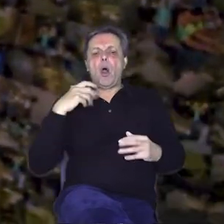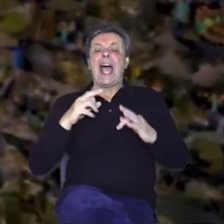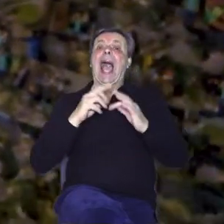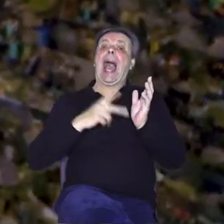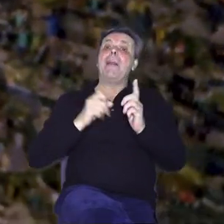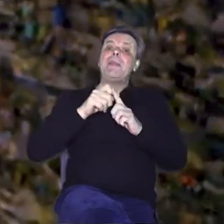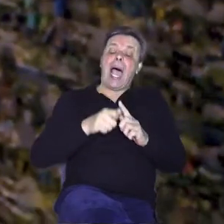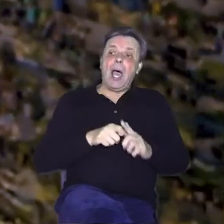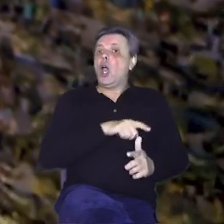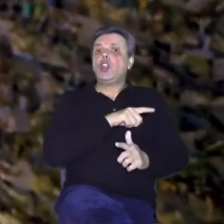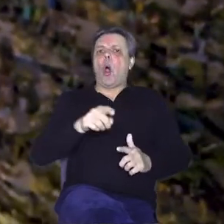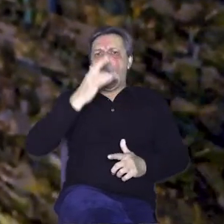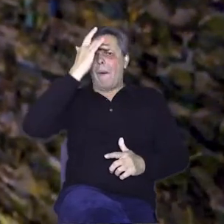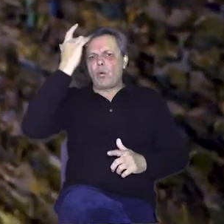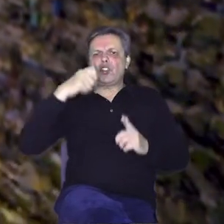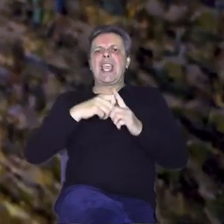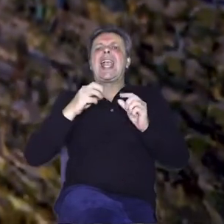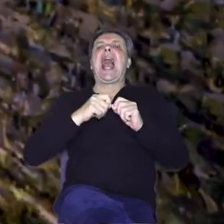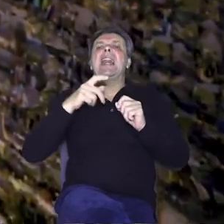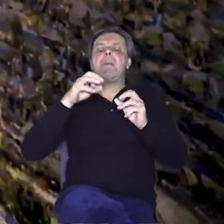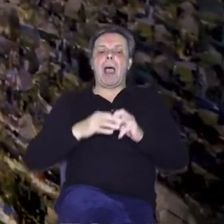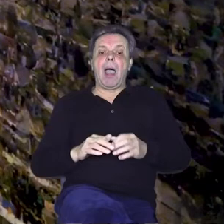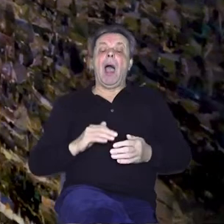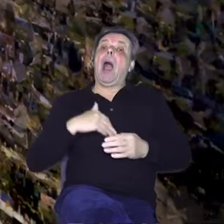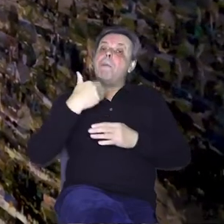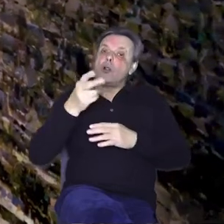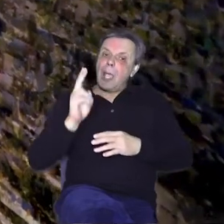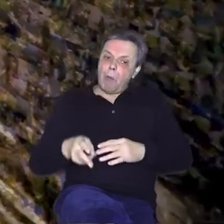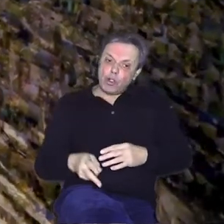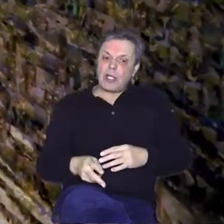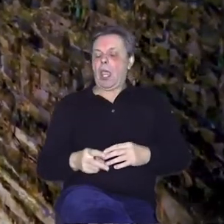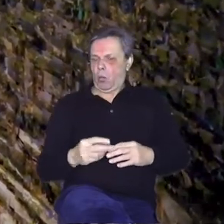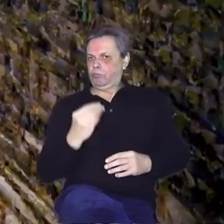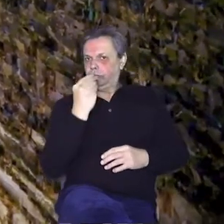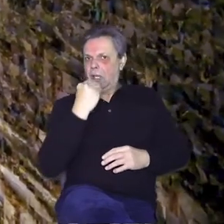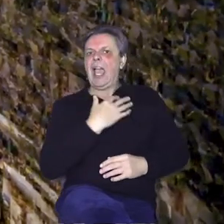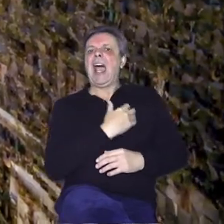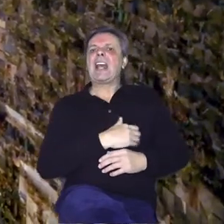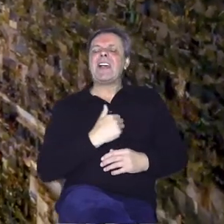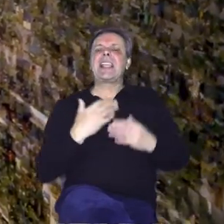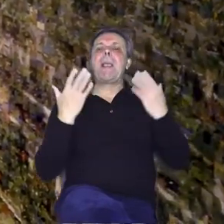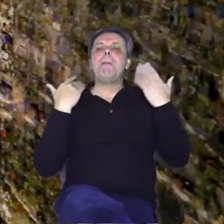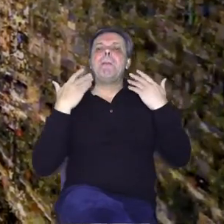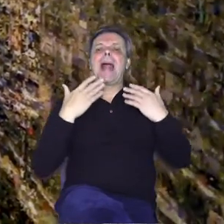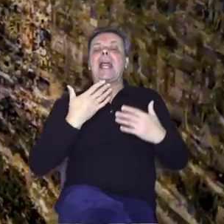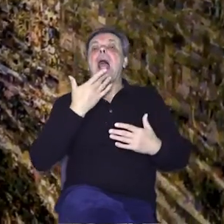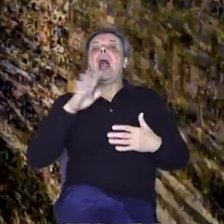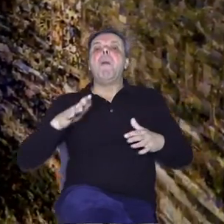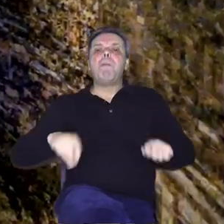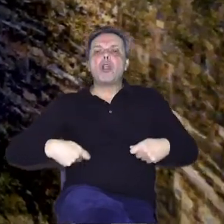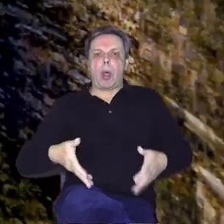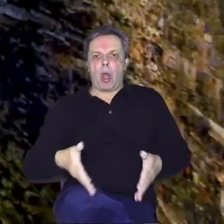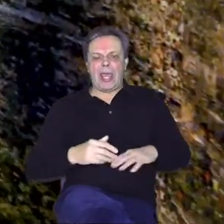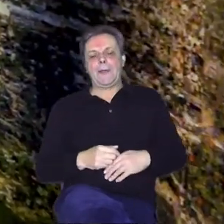Anda i Cordillera do vrućih Kariba. A poslije možete u Barefoot Park ili hrvatski Park Bosonogih.